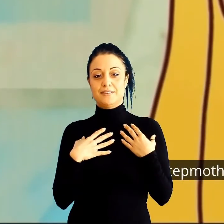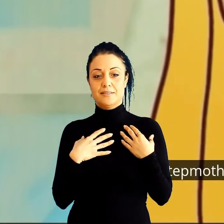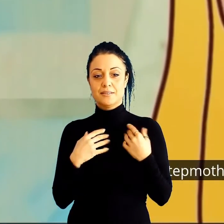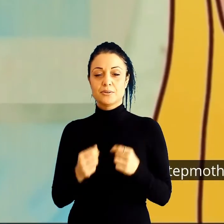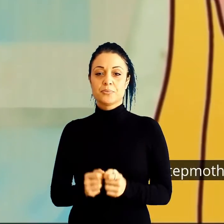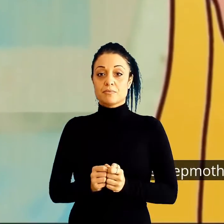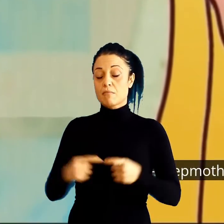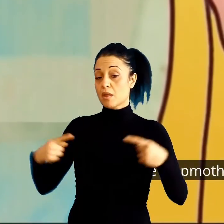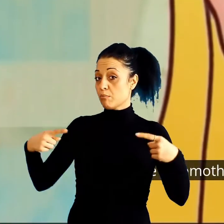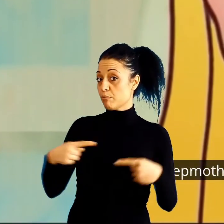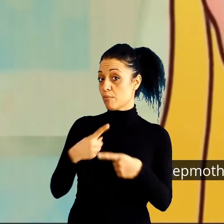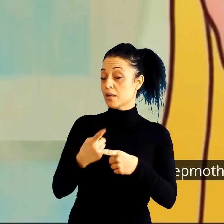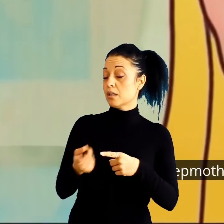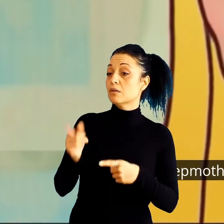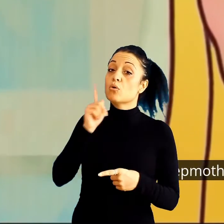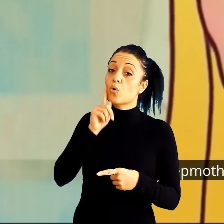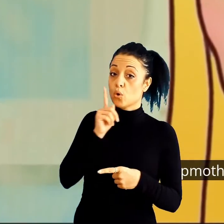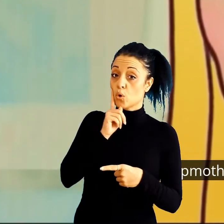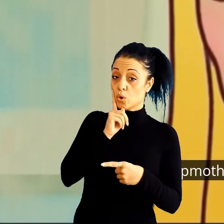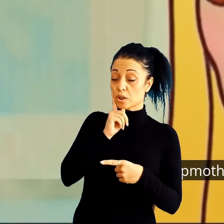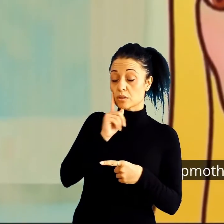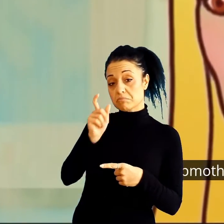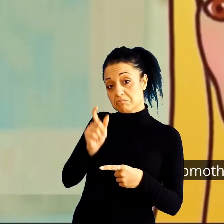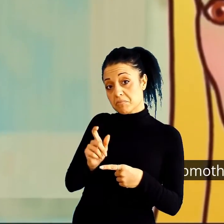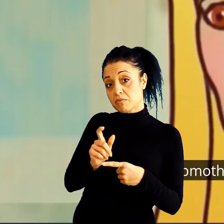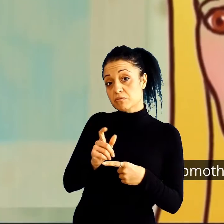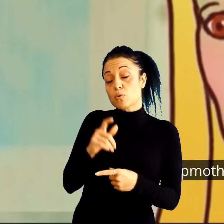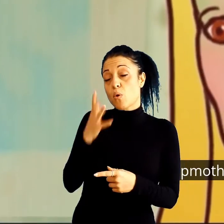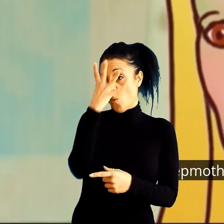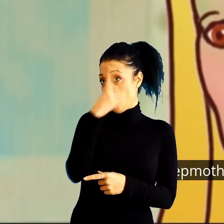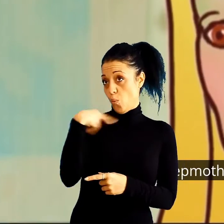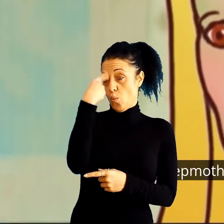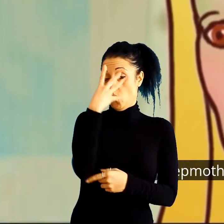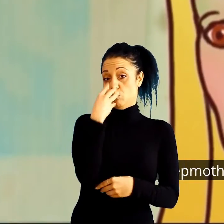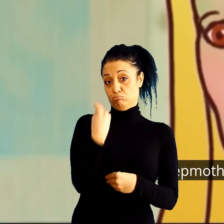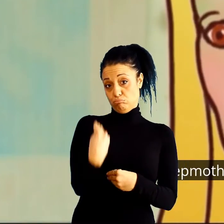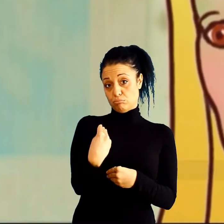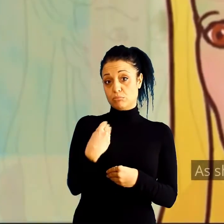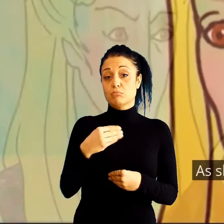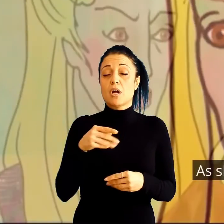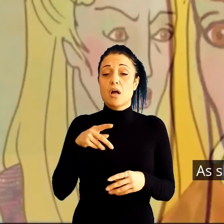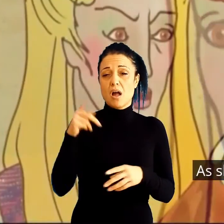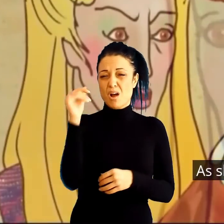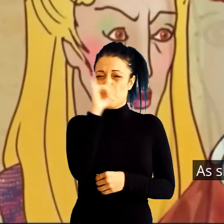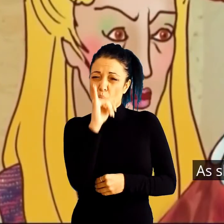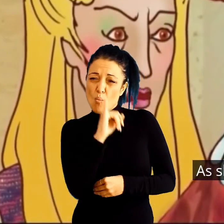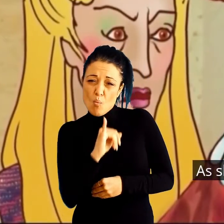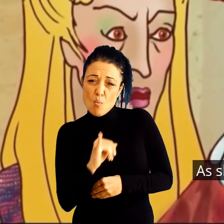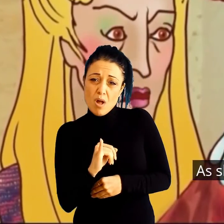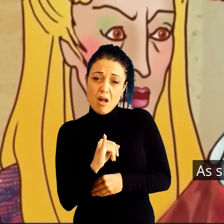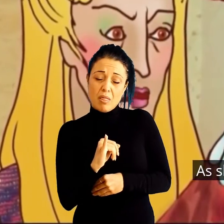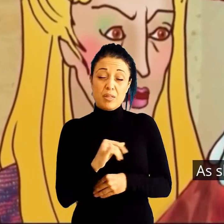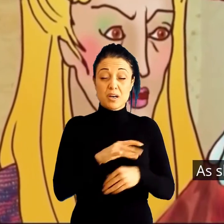керката на макејата била бледа, слаба како прачка и често била болна. Како